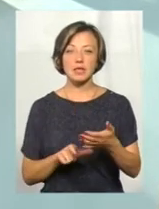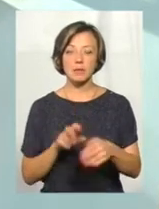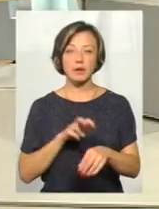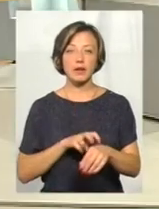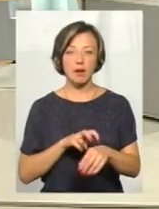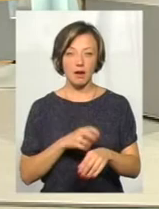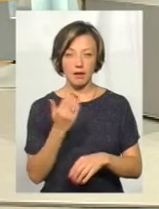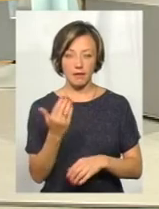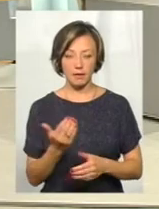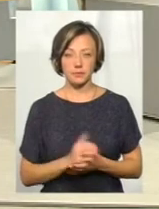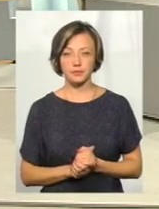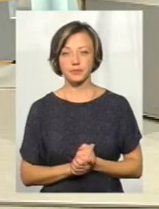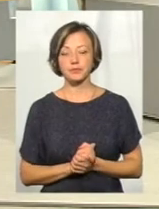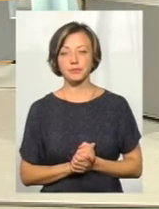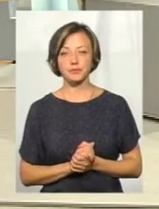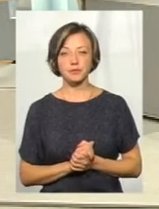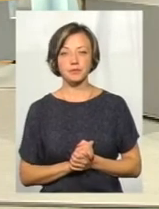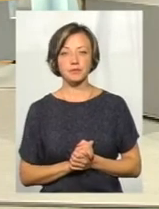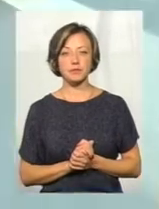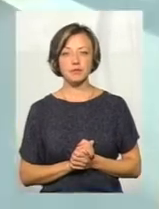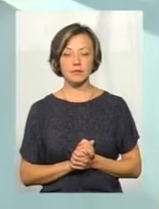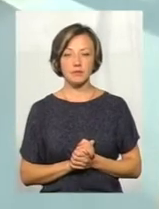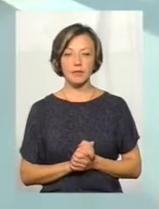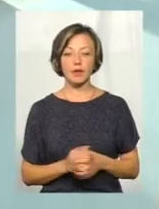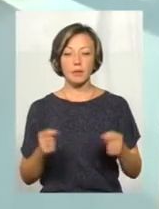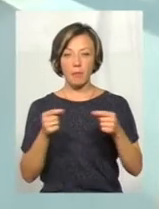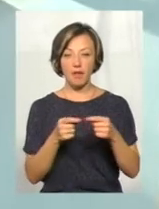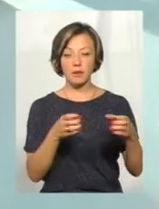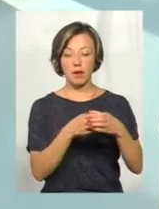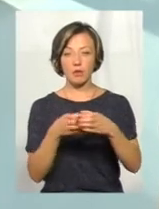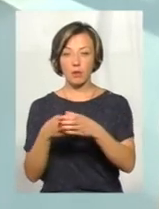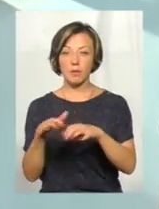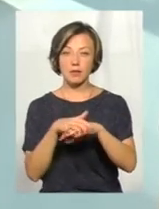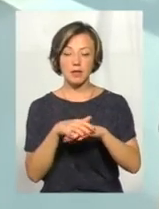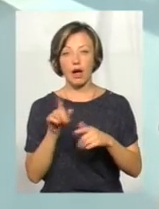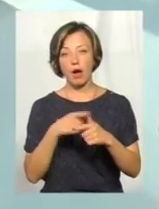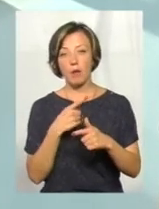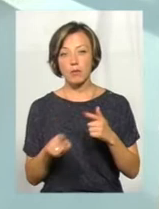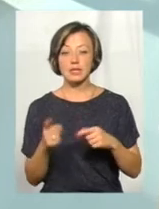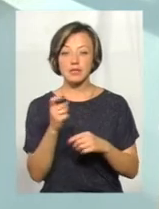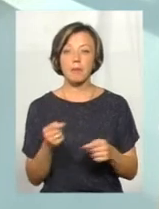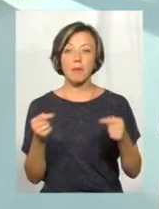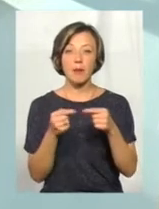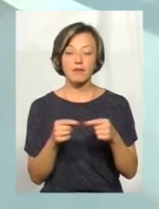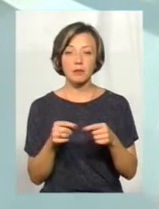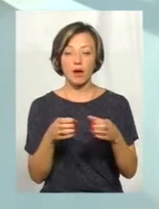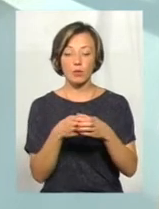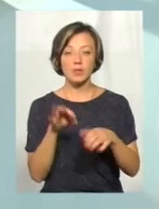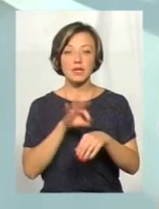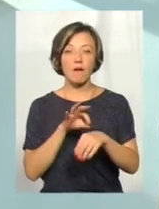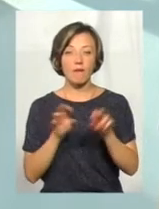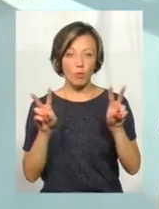лікарів певним категоріям населення або за певними категоріями захворювань.